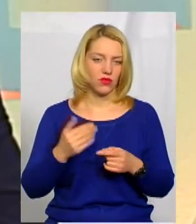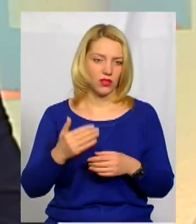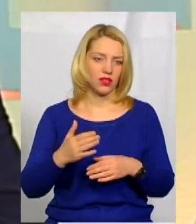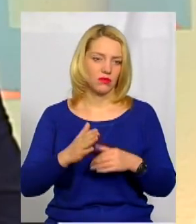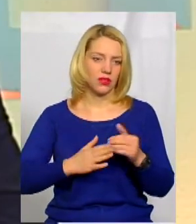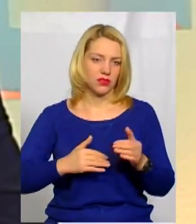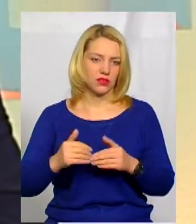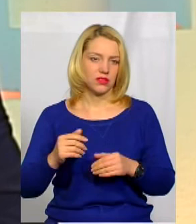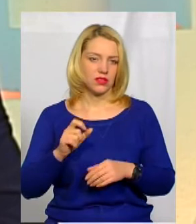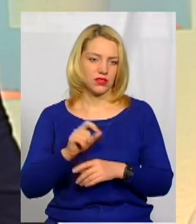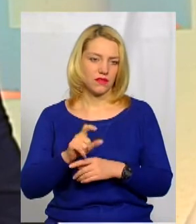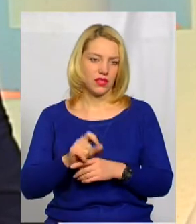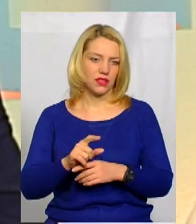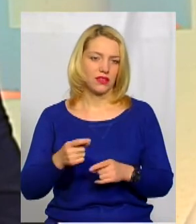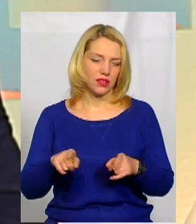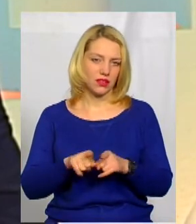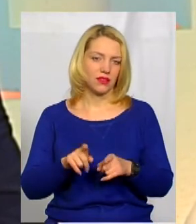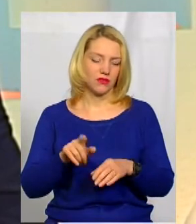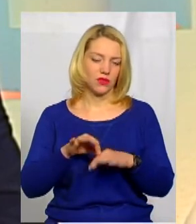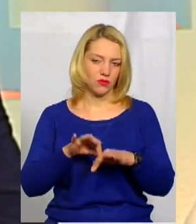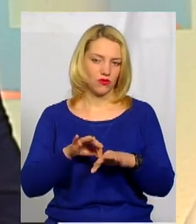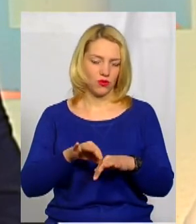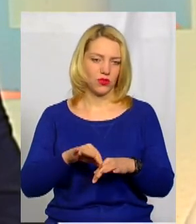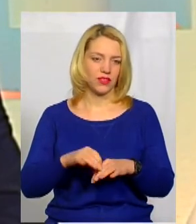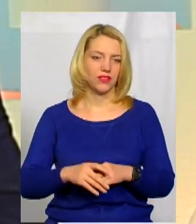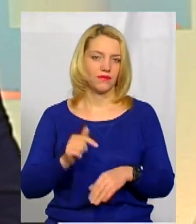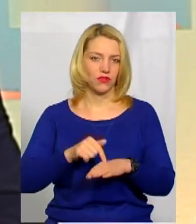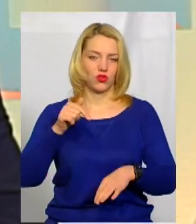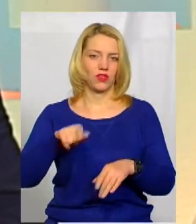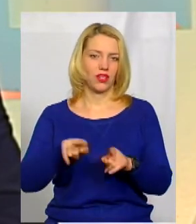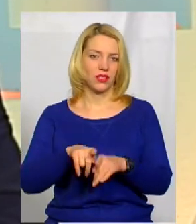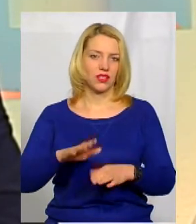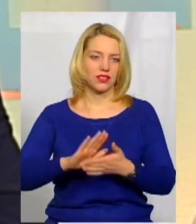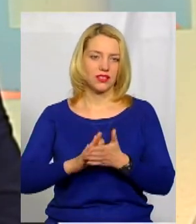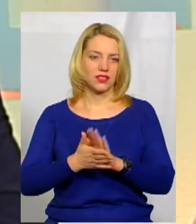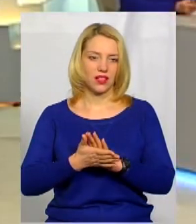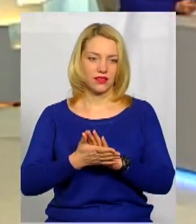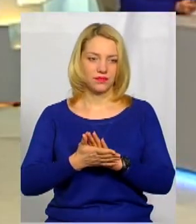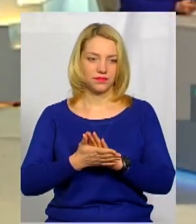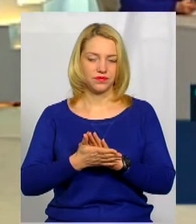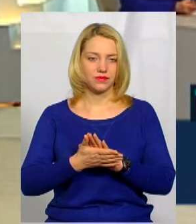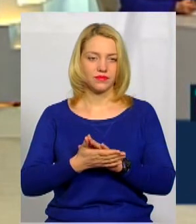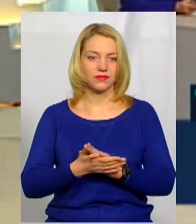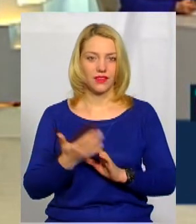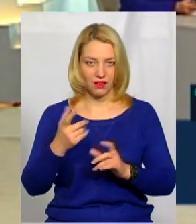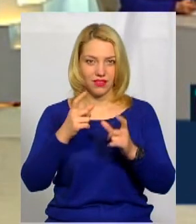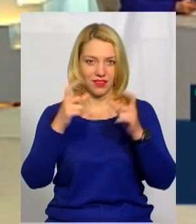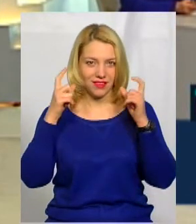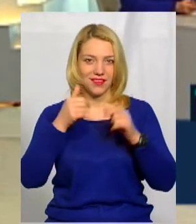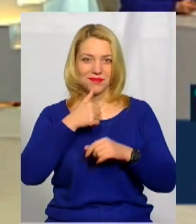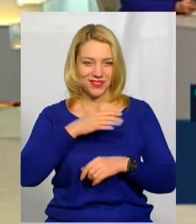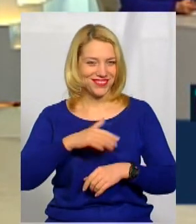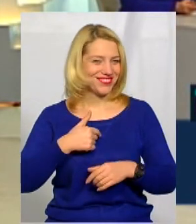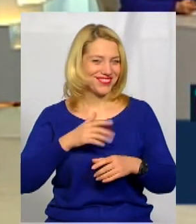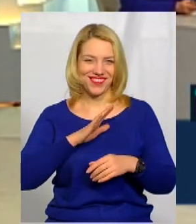практичні завдання, які вони, щоб відчути цей стан, вони робили. Відчували на собі. А ви їх вдягали, які окуляри? Ні,